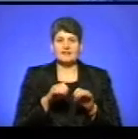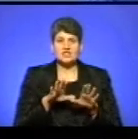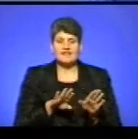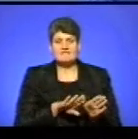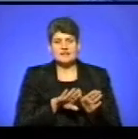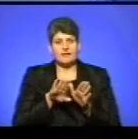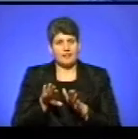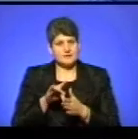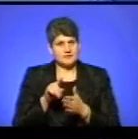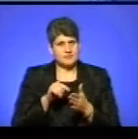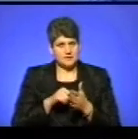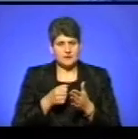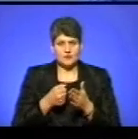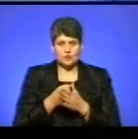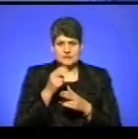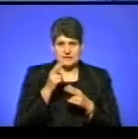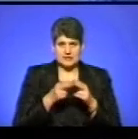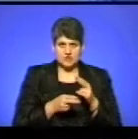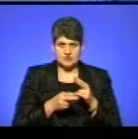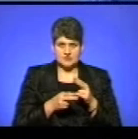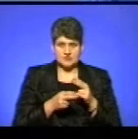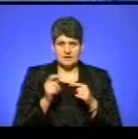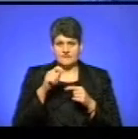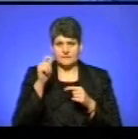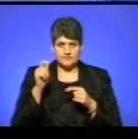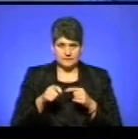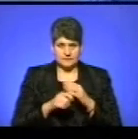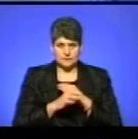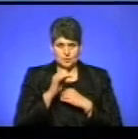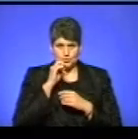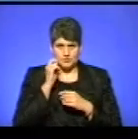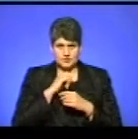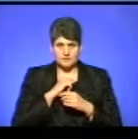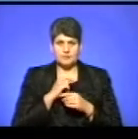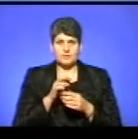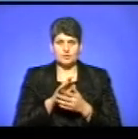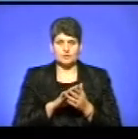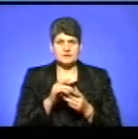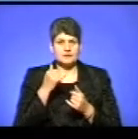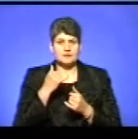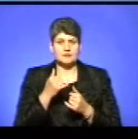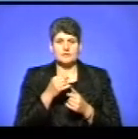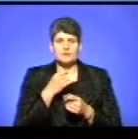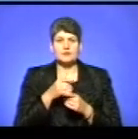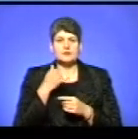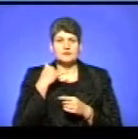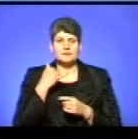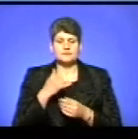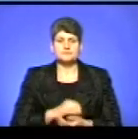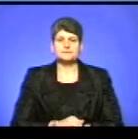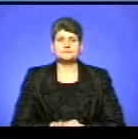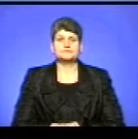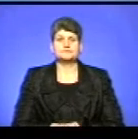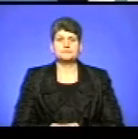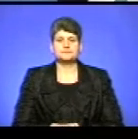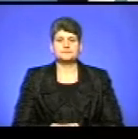дане питання до закінчення бойових дій на Сході України. Ми продовжуємо через хвилину, а наразі спробуємо відповісти на запитання. Доброго